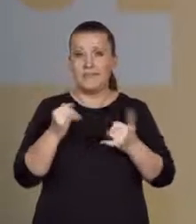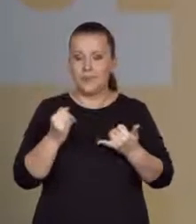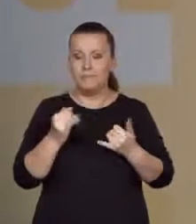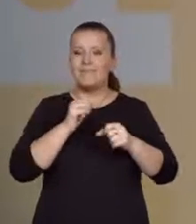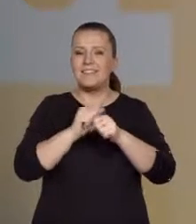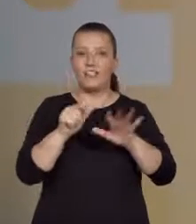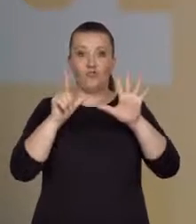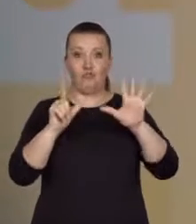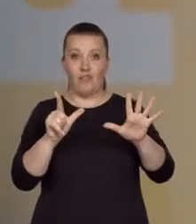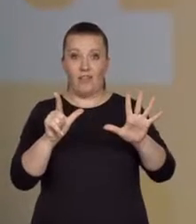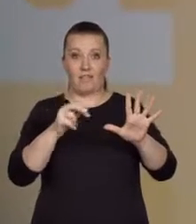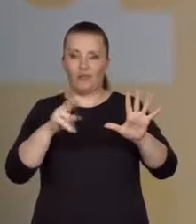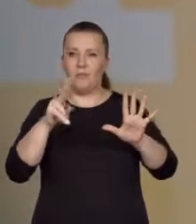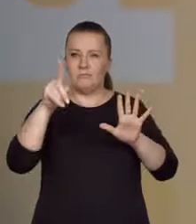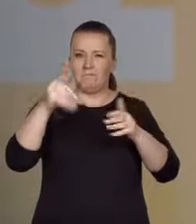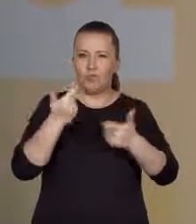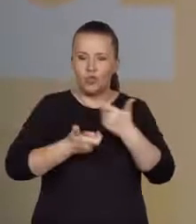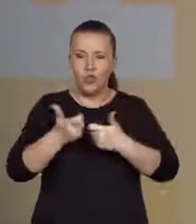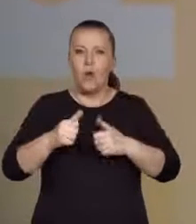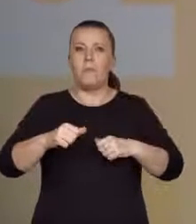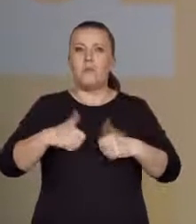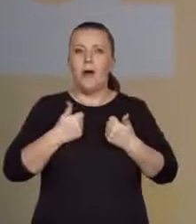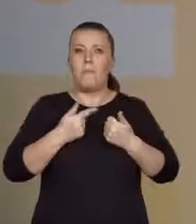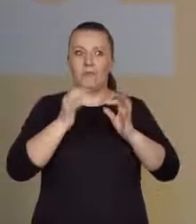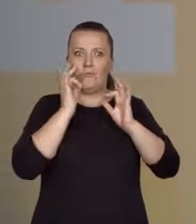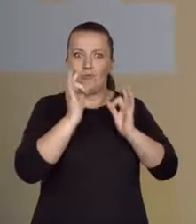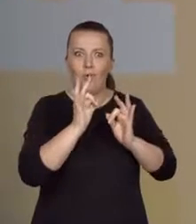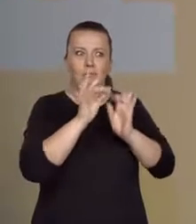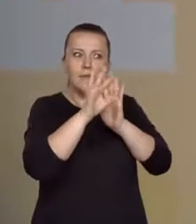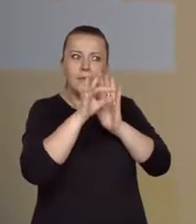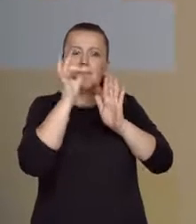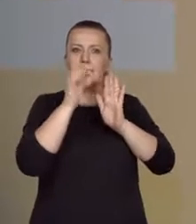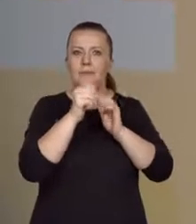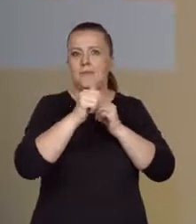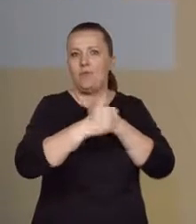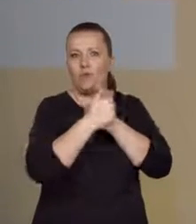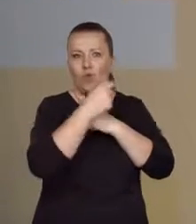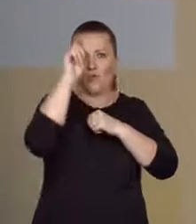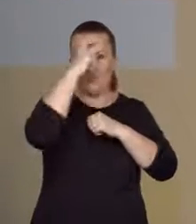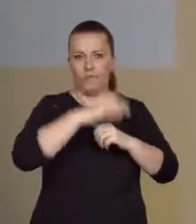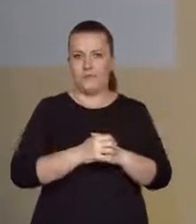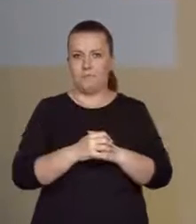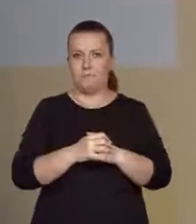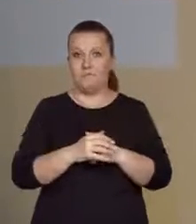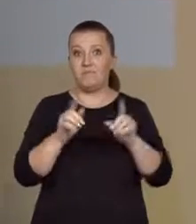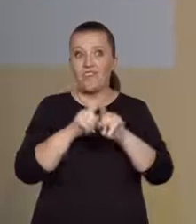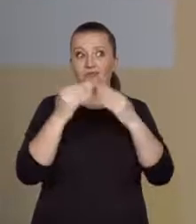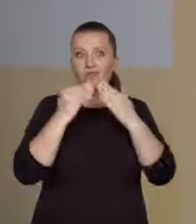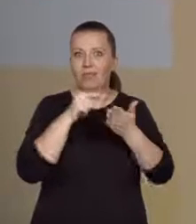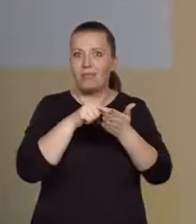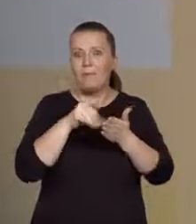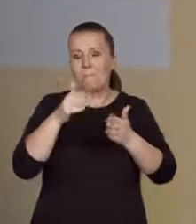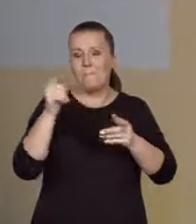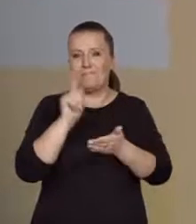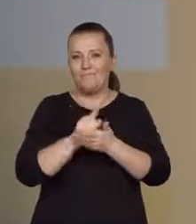nie można się wystrzec i od których nie można uciec, żeby zdać dobrze maturę. Po pierwsze,